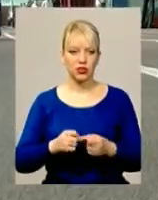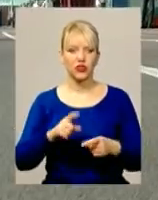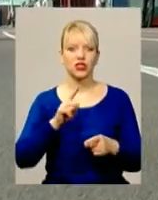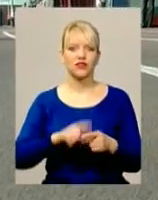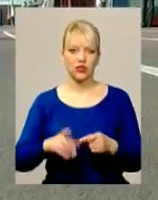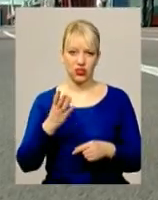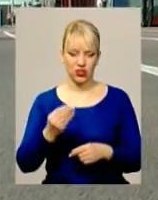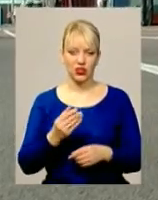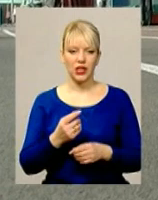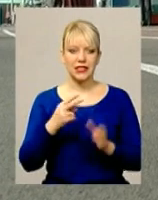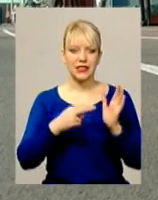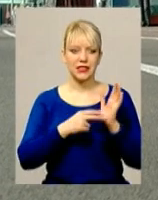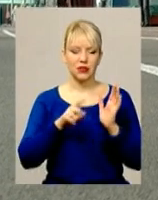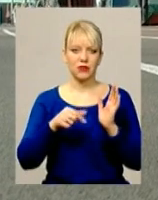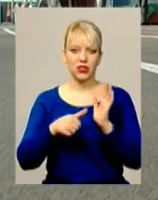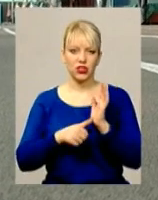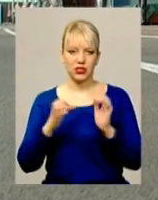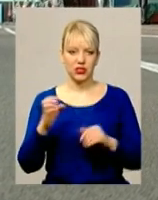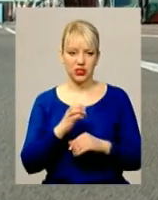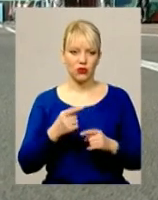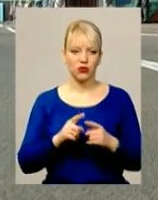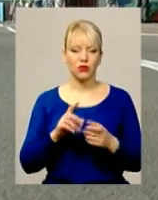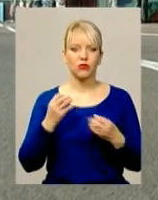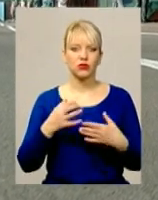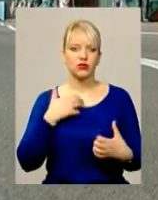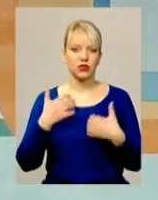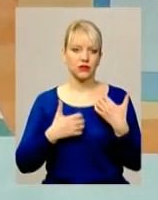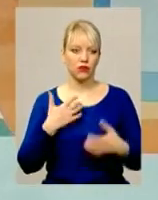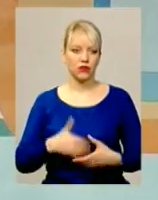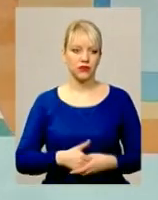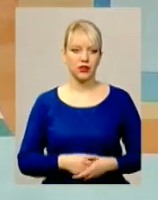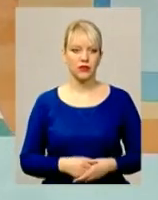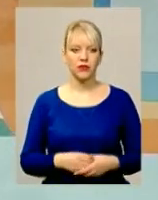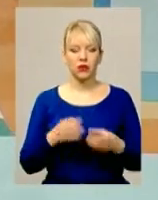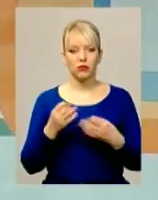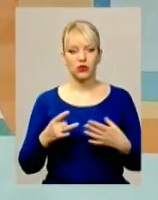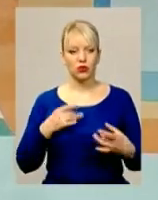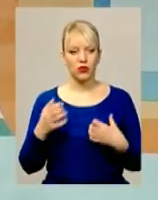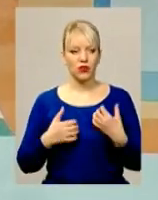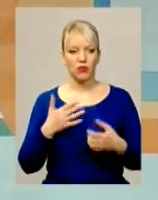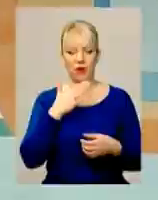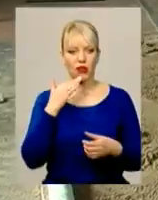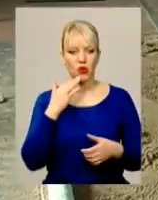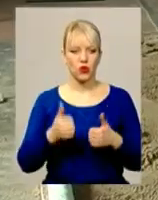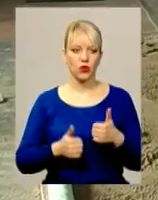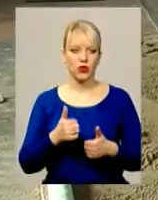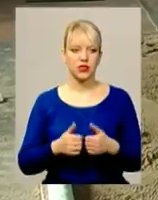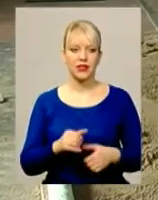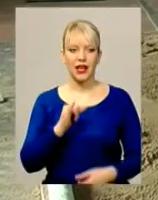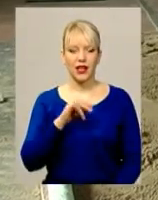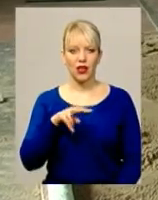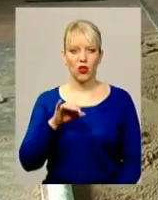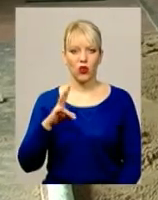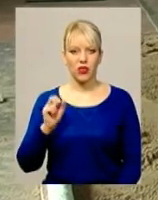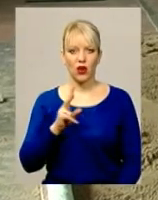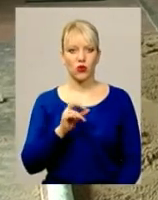швидше – за 7,6 секунди. З знаки далося хвилювання, каже атлет. Просто хвилювання і багато конкуренції. Айлону Кочмар